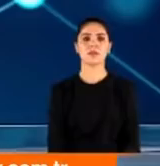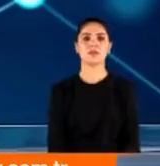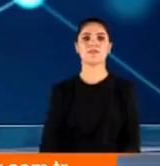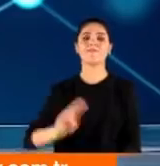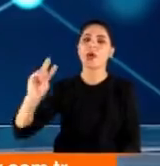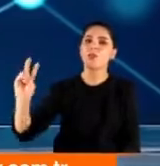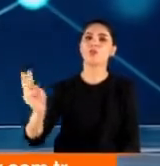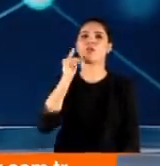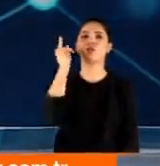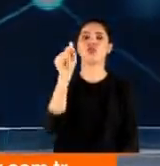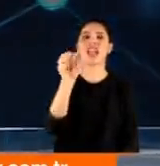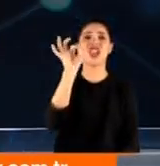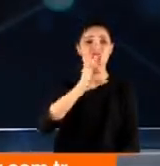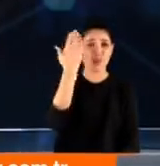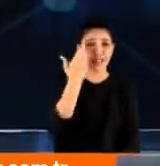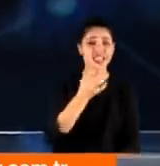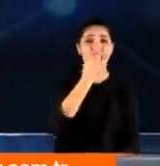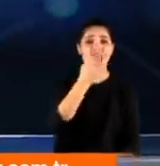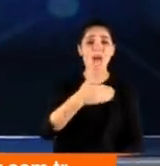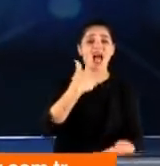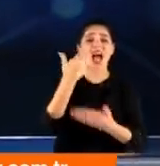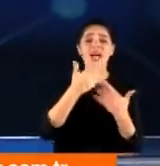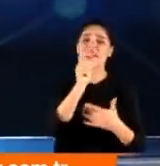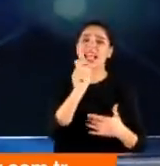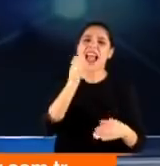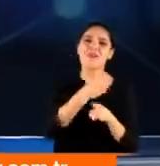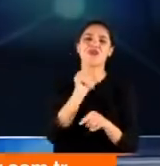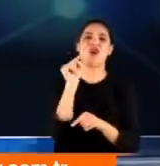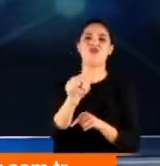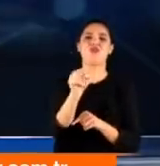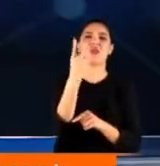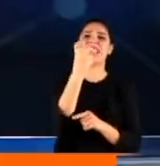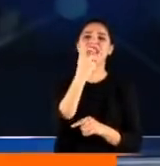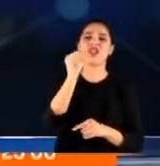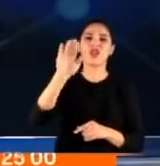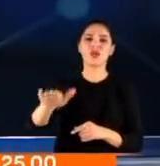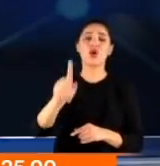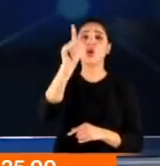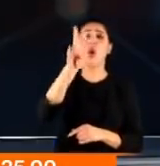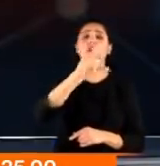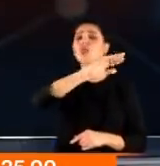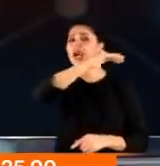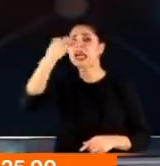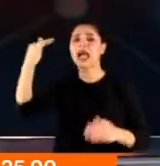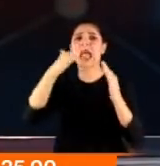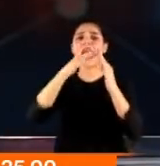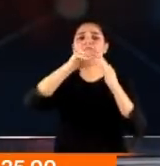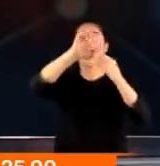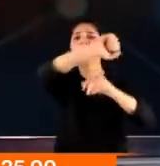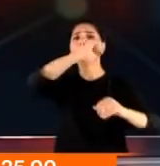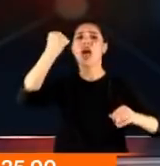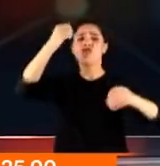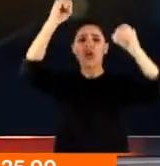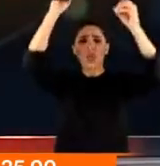Mucize, şimdi izleyeceğiniz haberi anlatabilecek en net kelime. İki yaşında bir çocuk, 13. kattaki evlerinin penceresinden